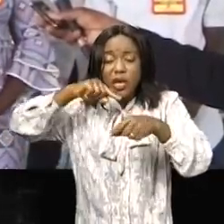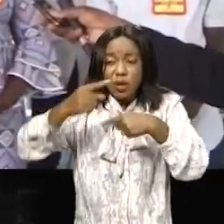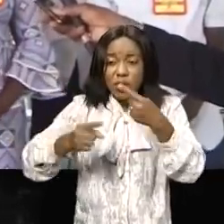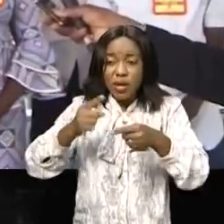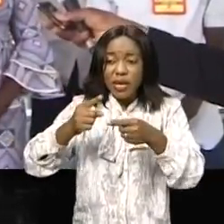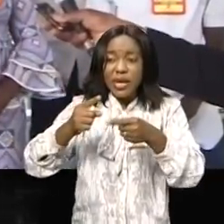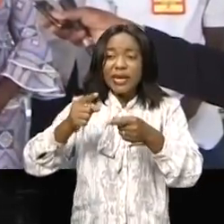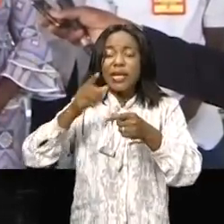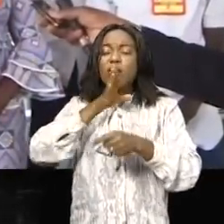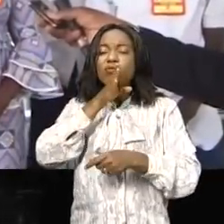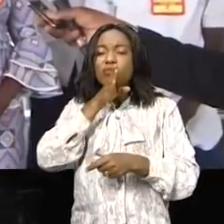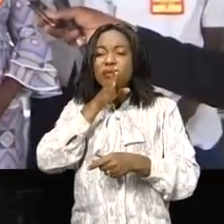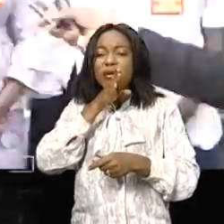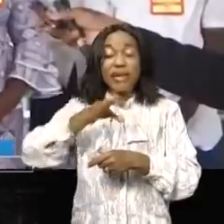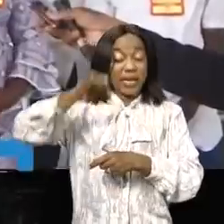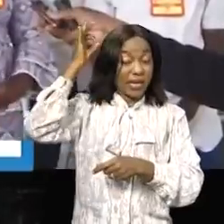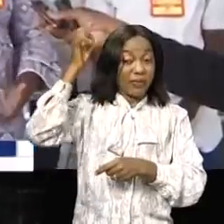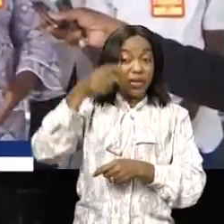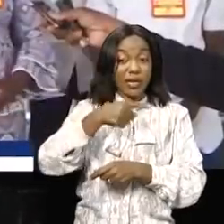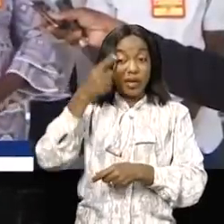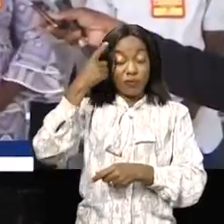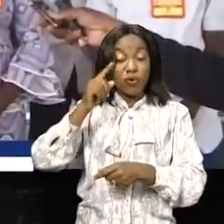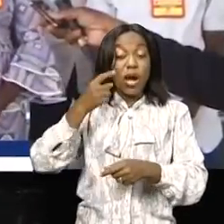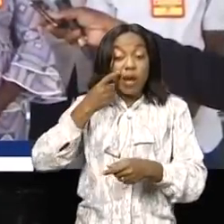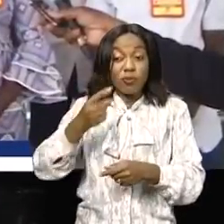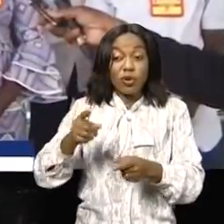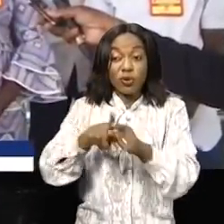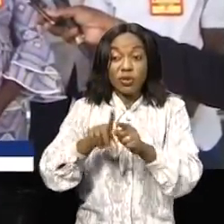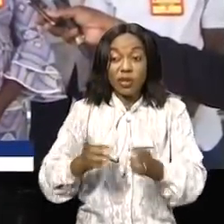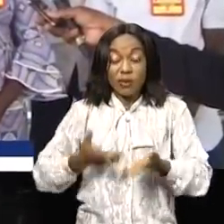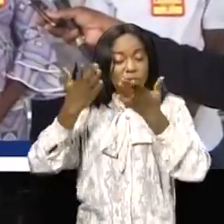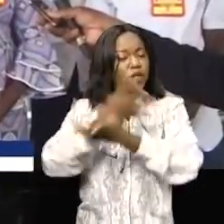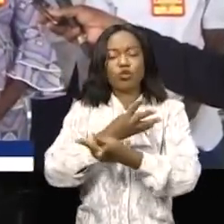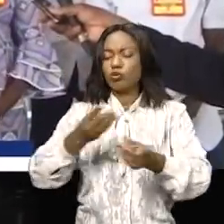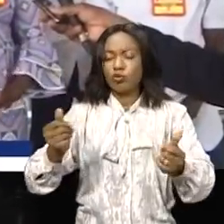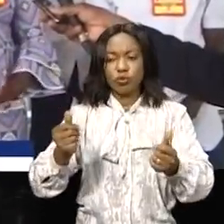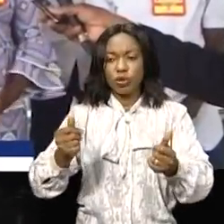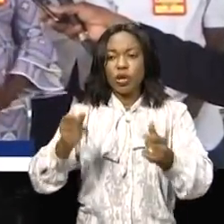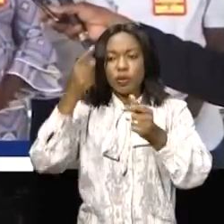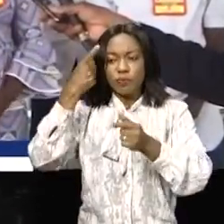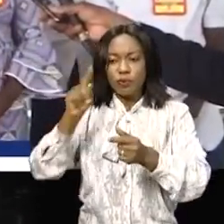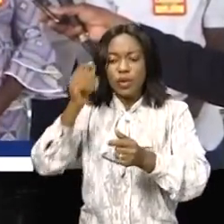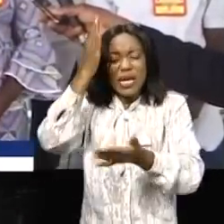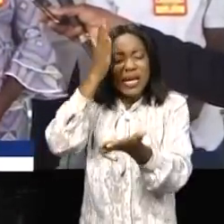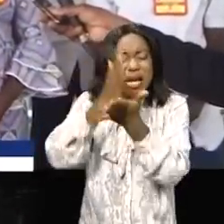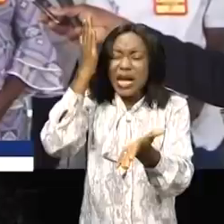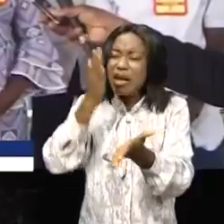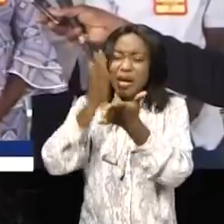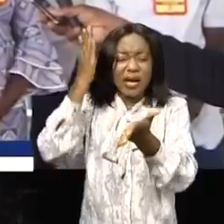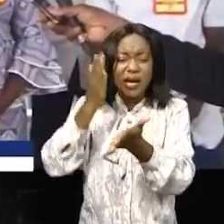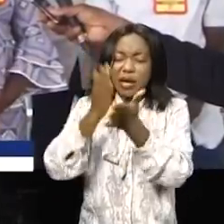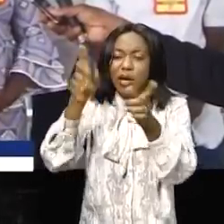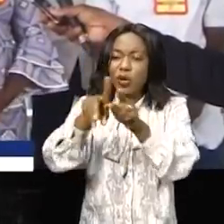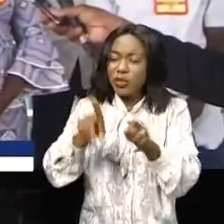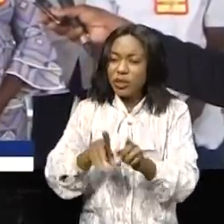la base de la persistance des massacres en vue de pouvoir y proposer des pistes et des solutions afin que cesse le calvaire et